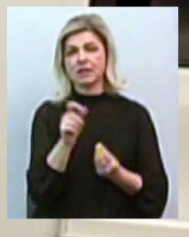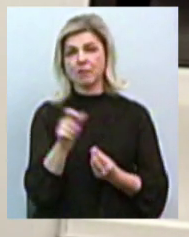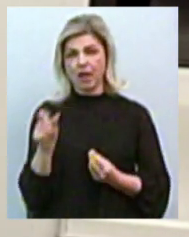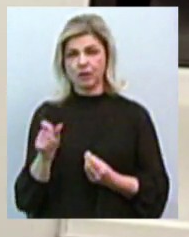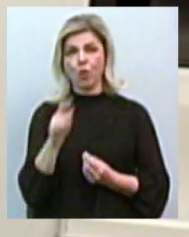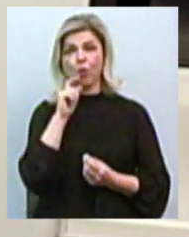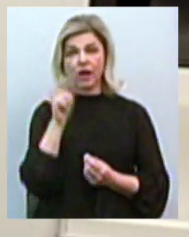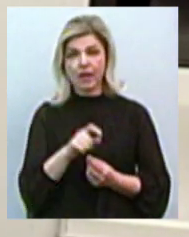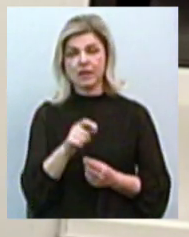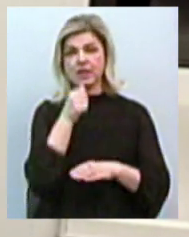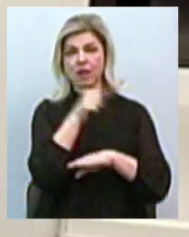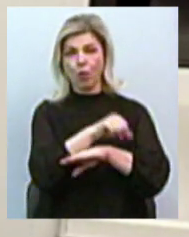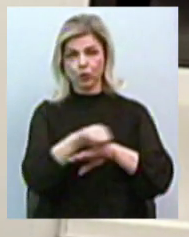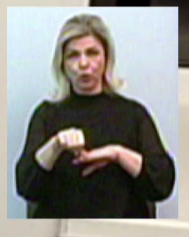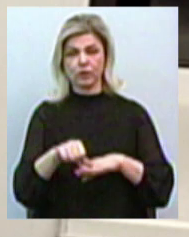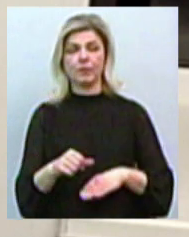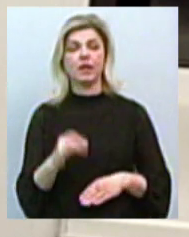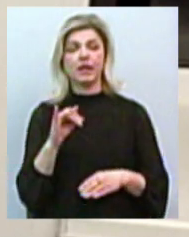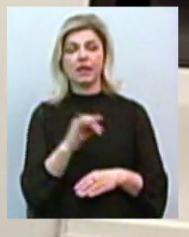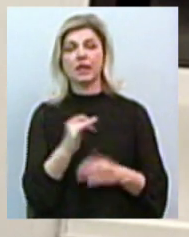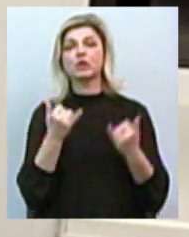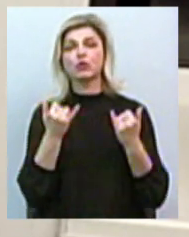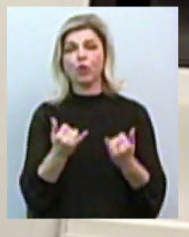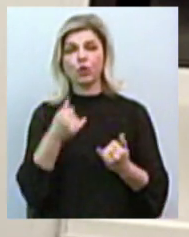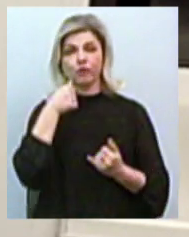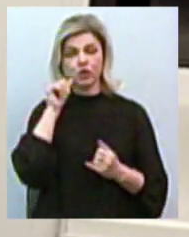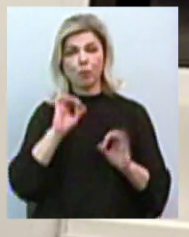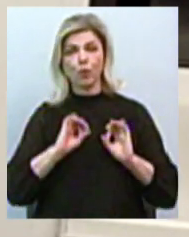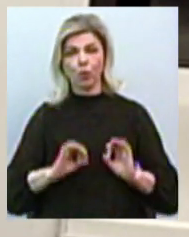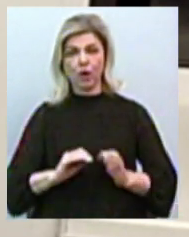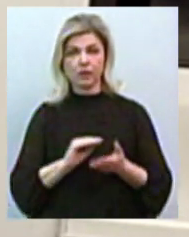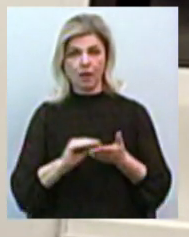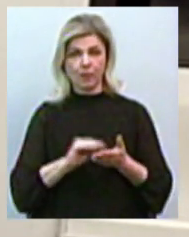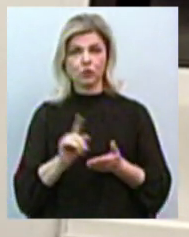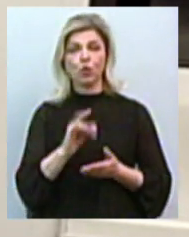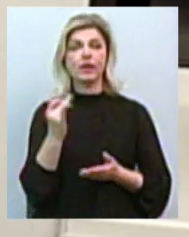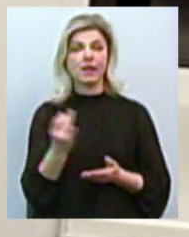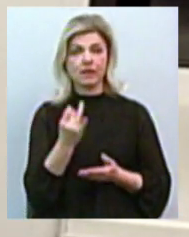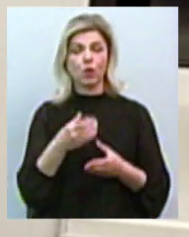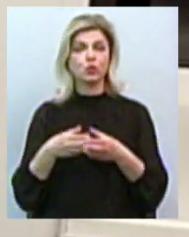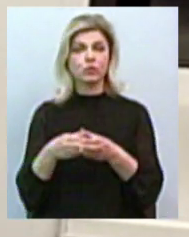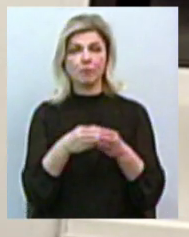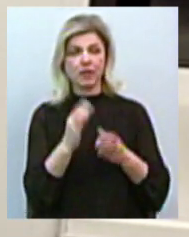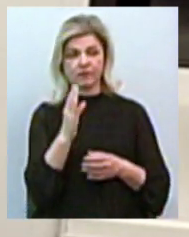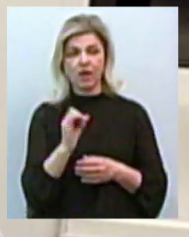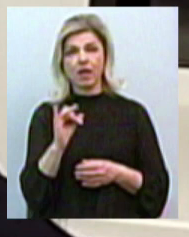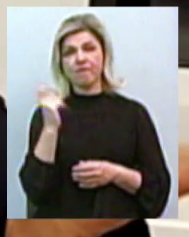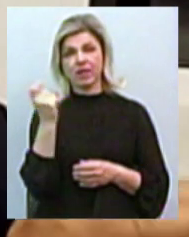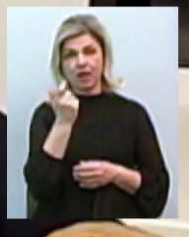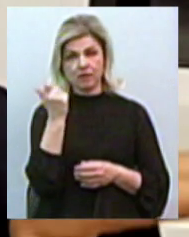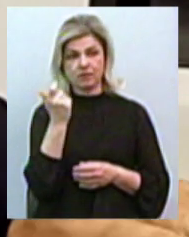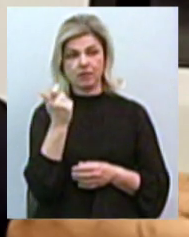кордоном. І сьогодні, були вчора, прокуратура написала, що інтереси суспільства і власника,